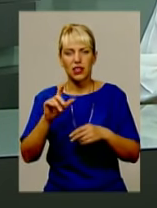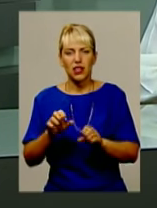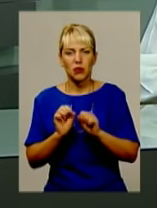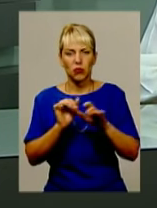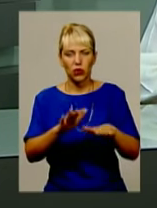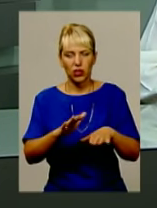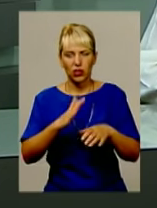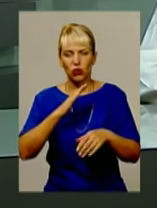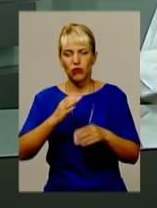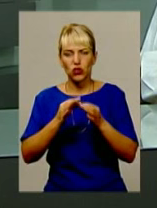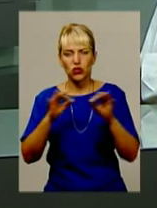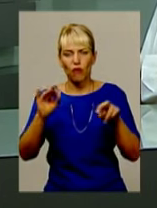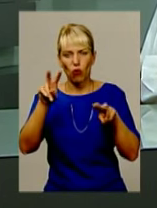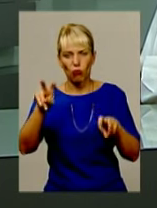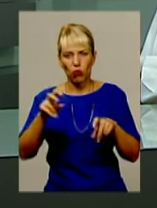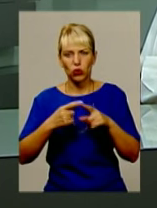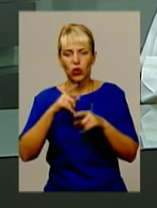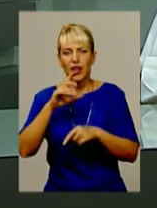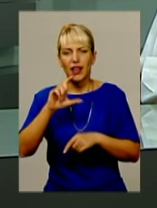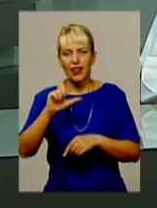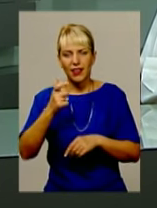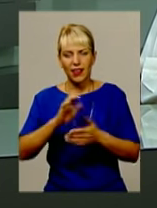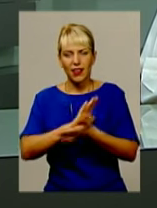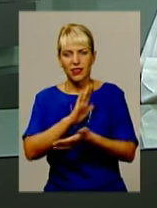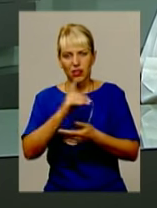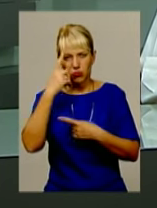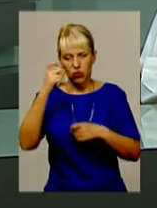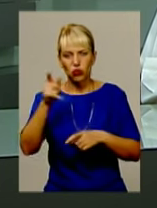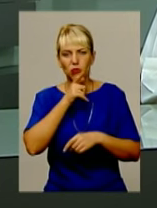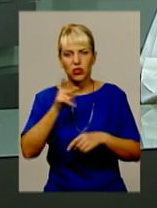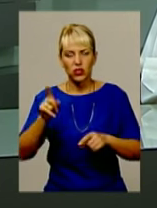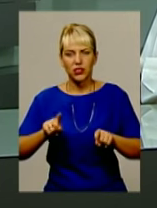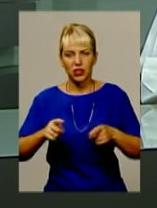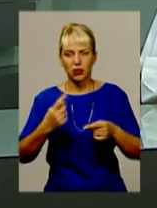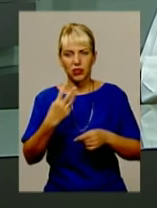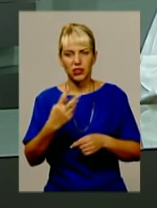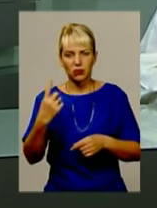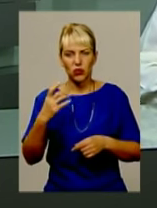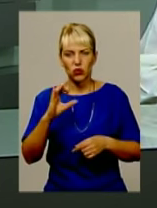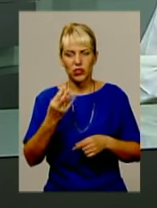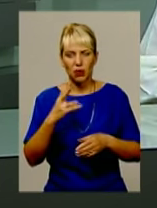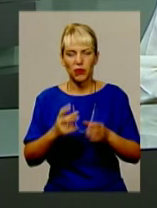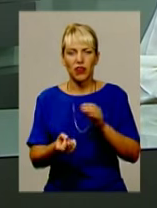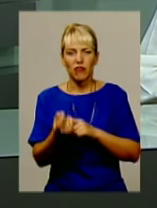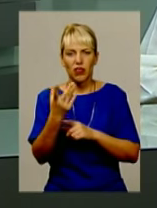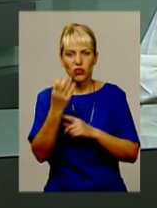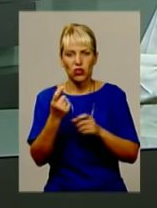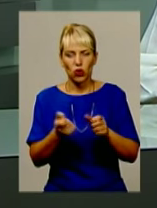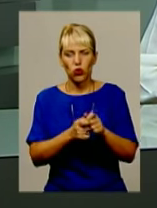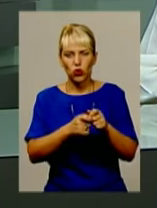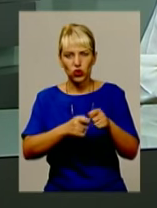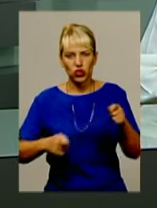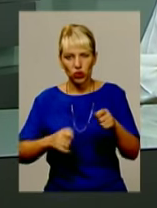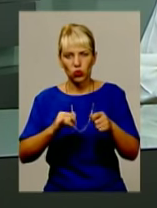політичної партії. Газета Є повідомляє, що в Ігоря Гуменюка під час затримання 31 серпня виявили чеку і ще одну гранату.